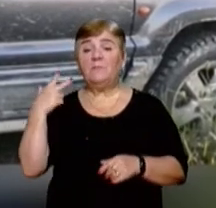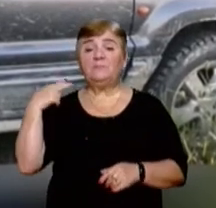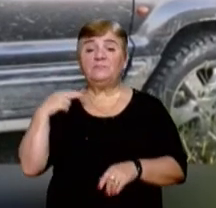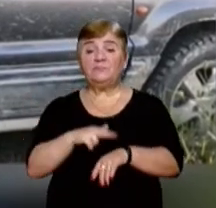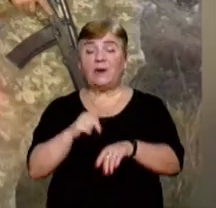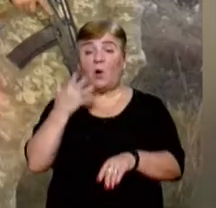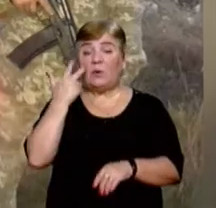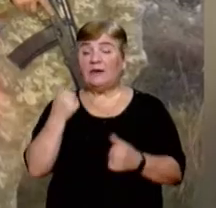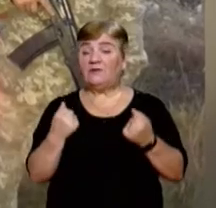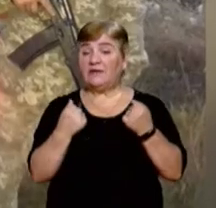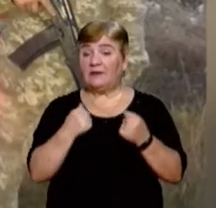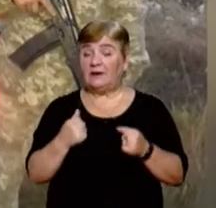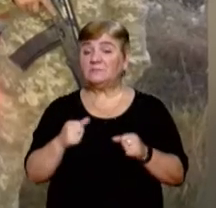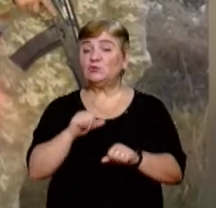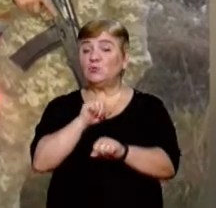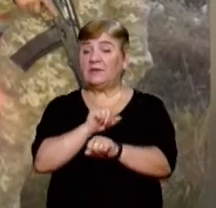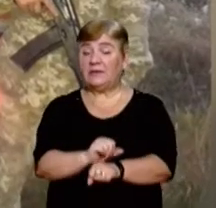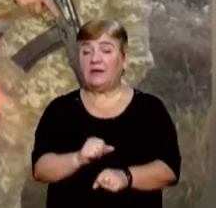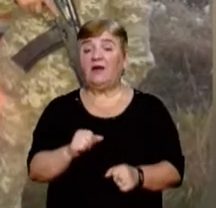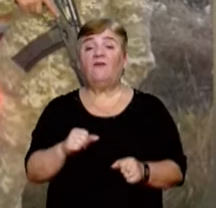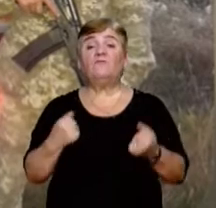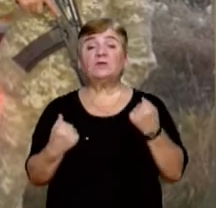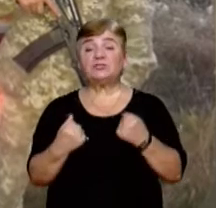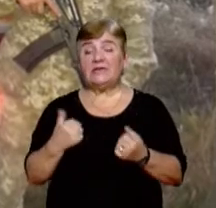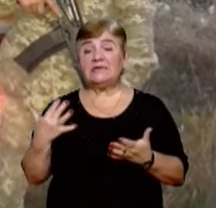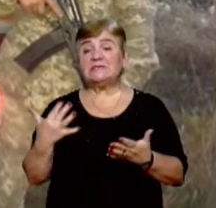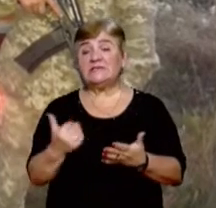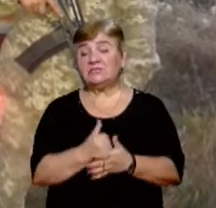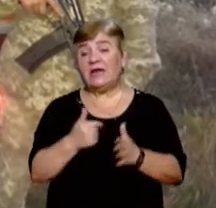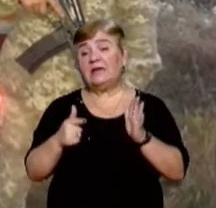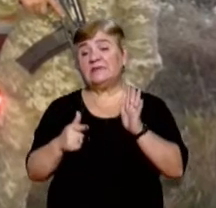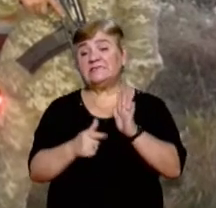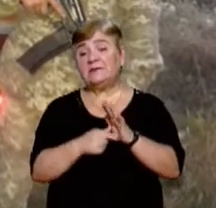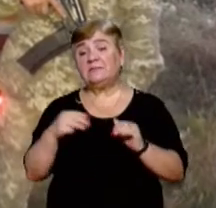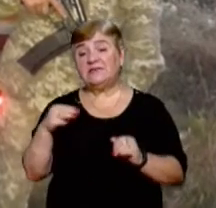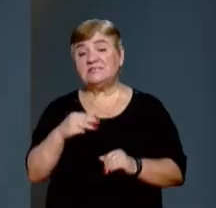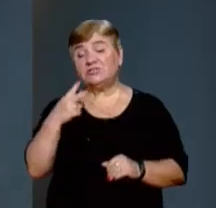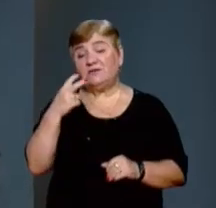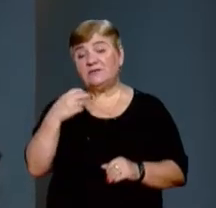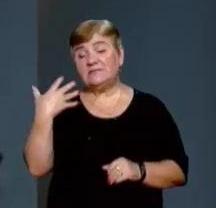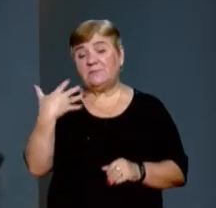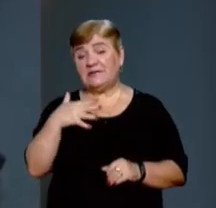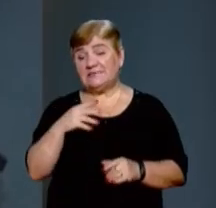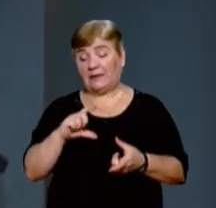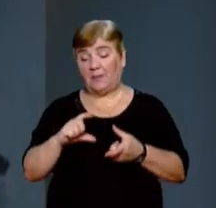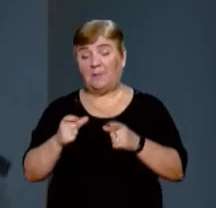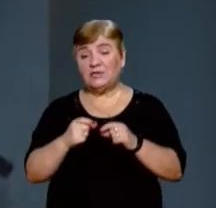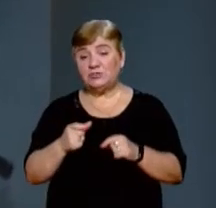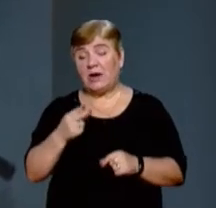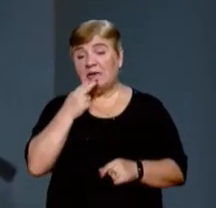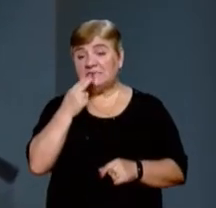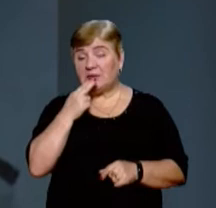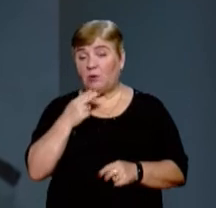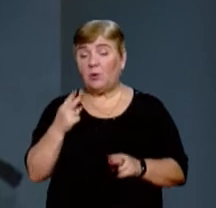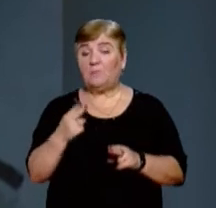ВОЛОК. Коли водія вдалося зупинити, в машині прикордонники знайшли 7 250 пачок цигарок без акцизних